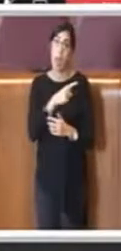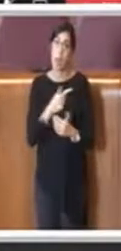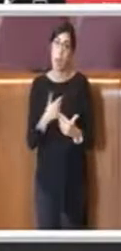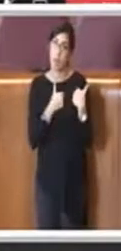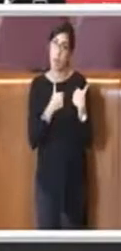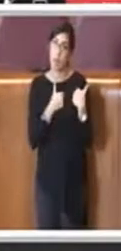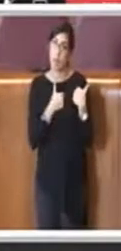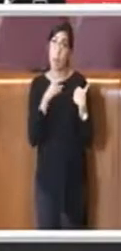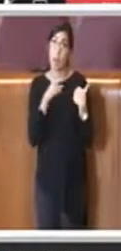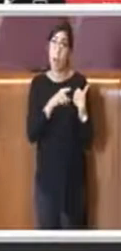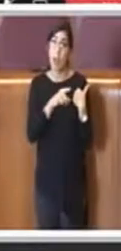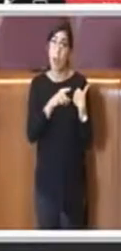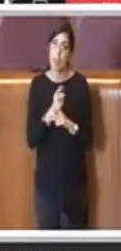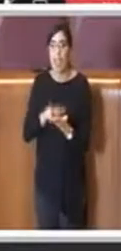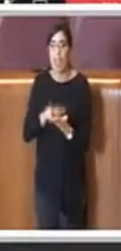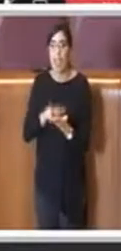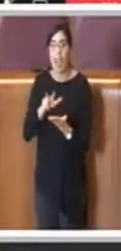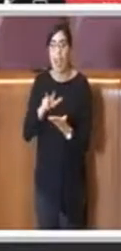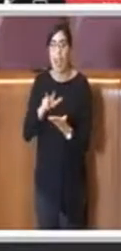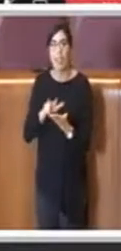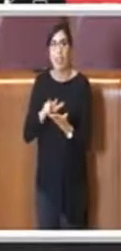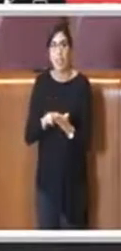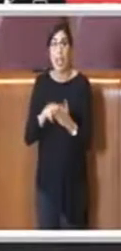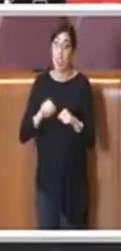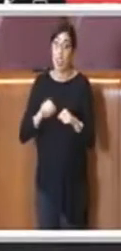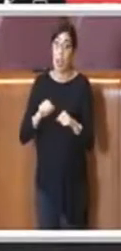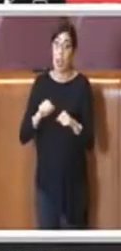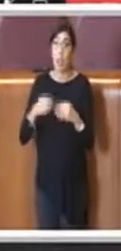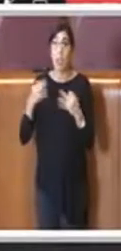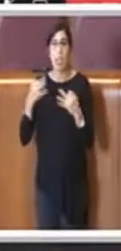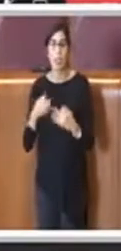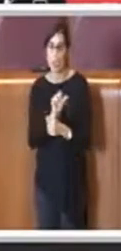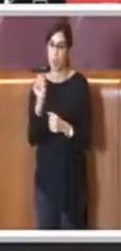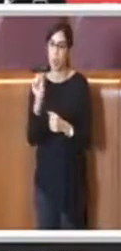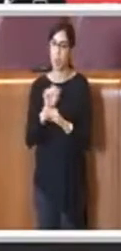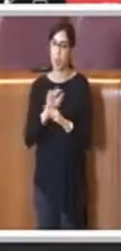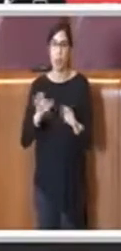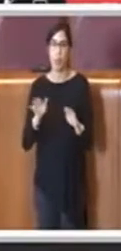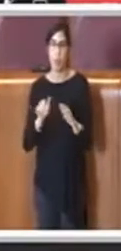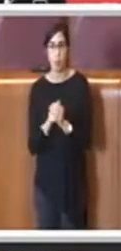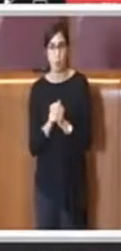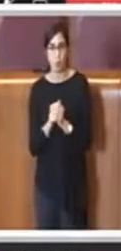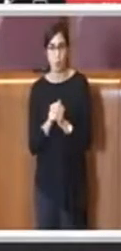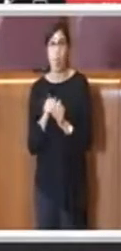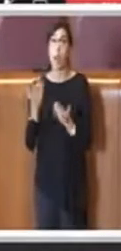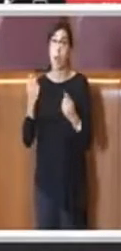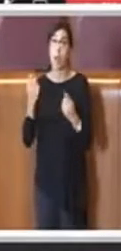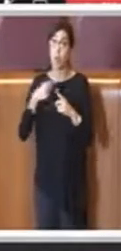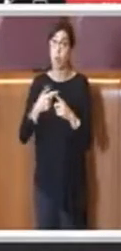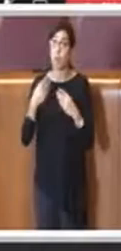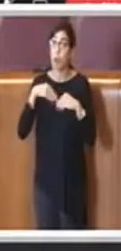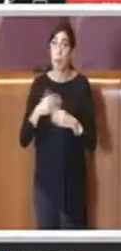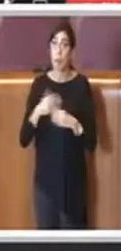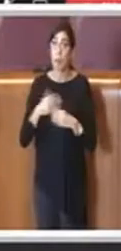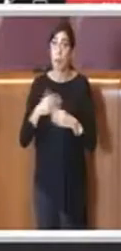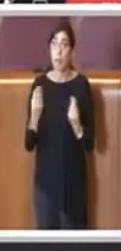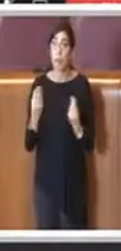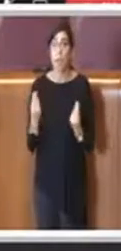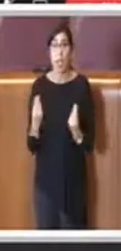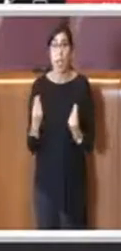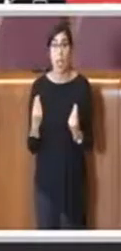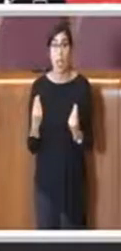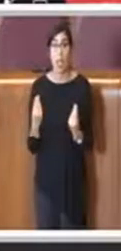garantire salute e sicurezza come principio primo, essendo consapevoli che purtroppo questo produce